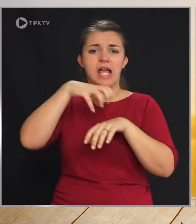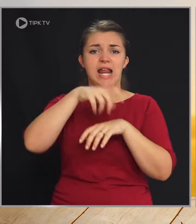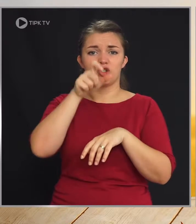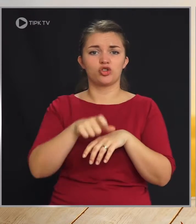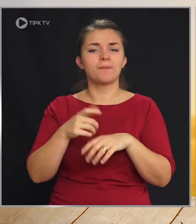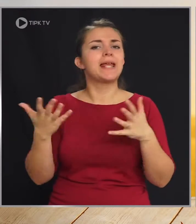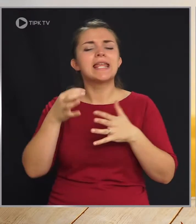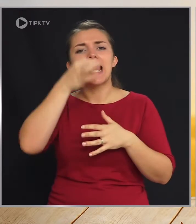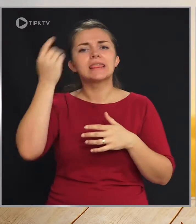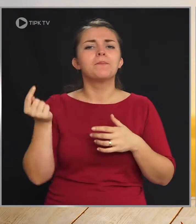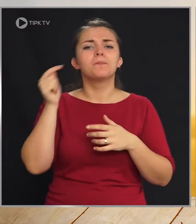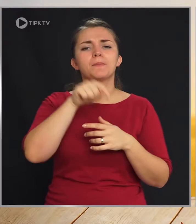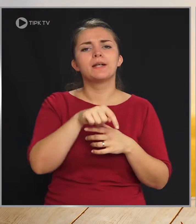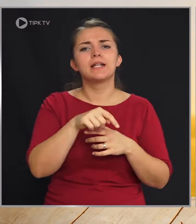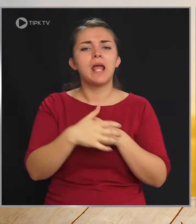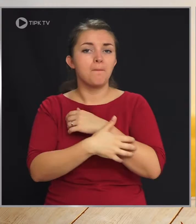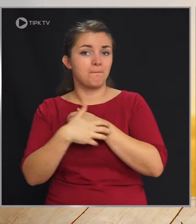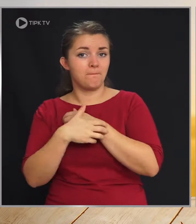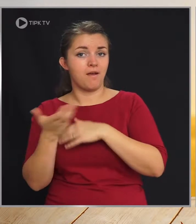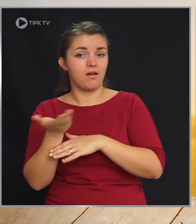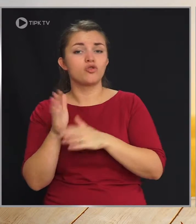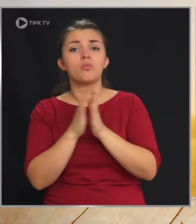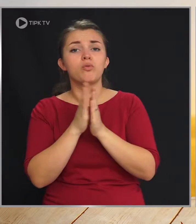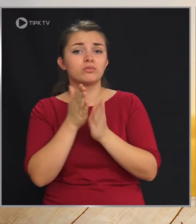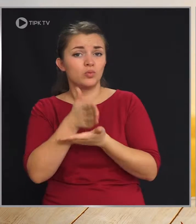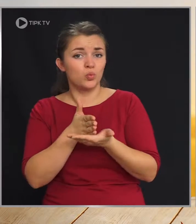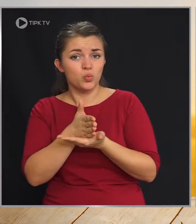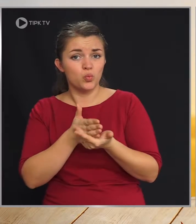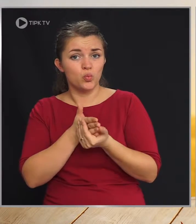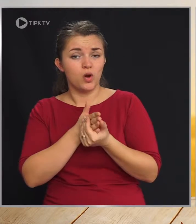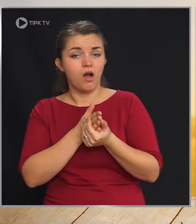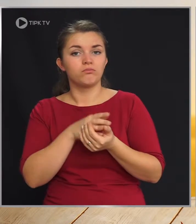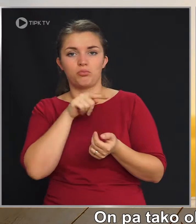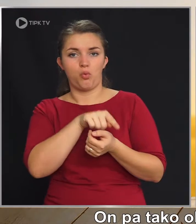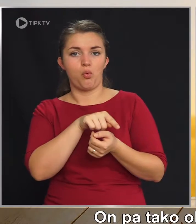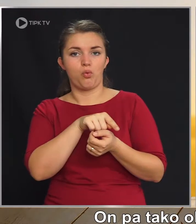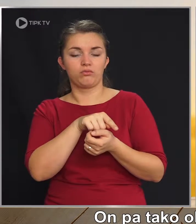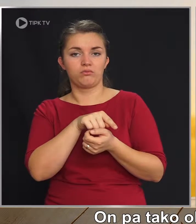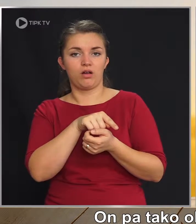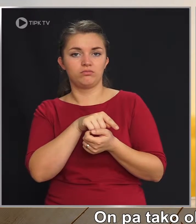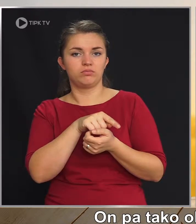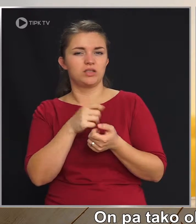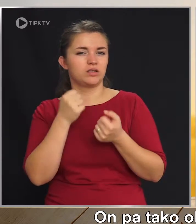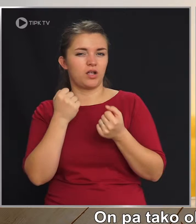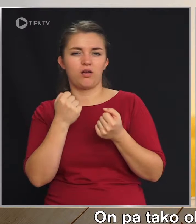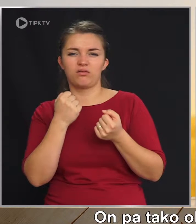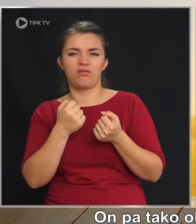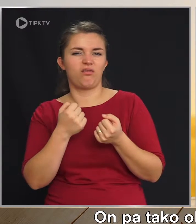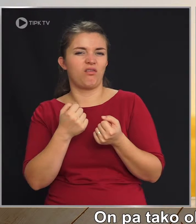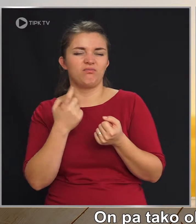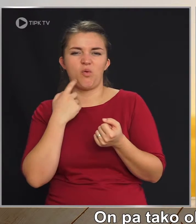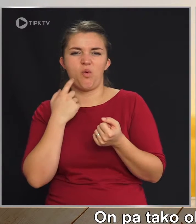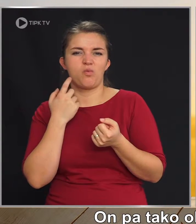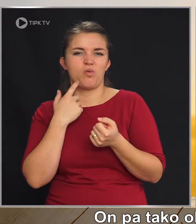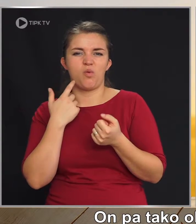in nekega dne pride berač in ga prosi kruha. On pa tako holo